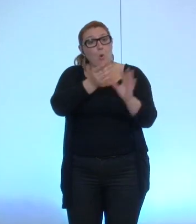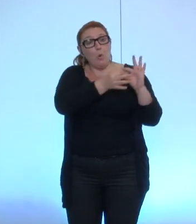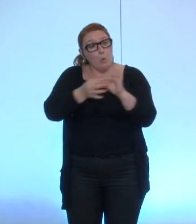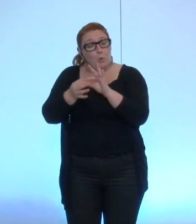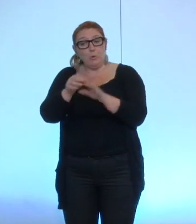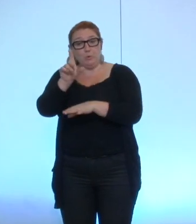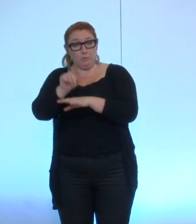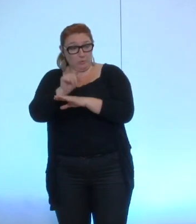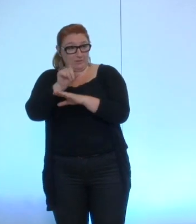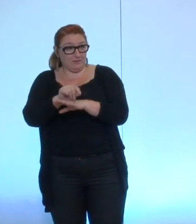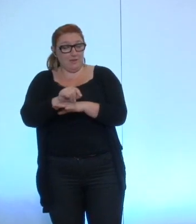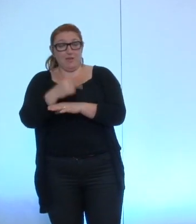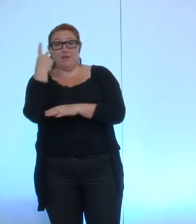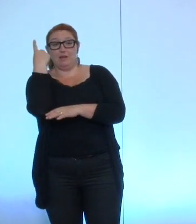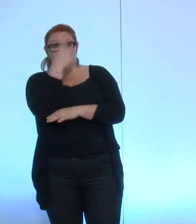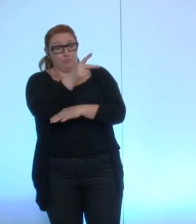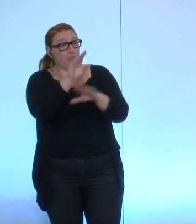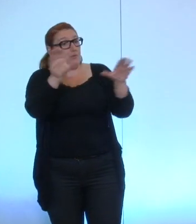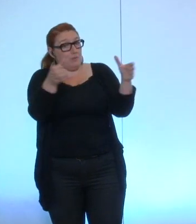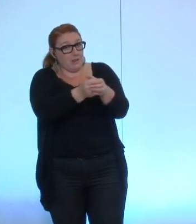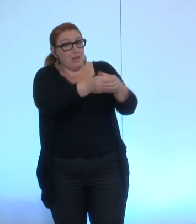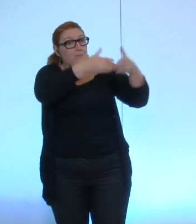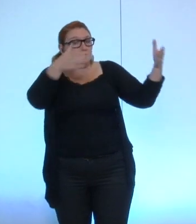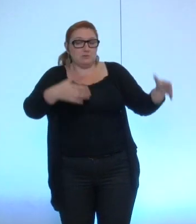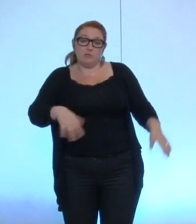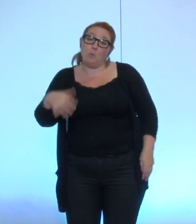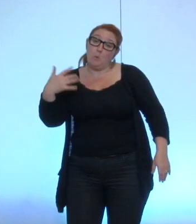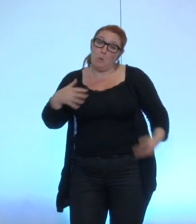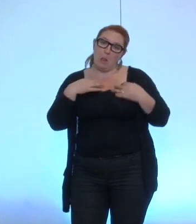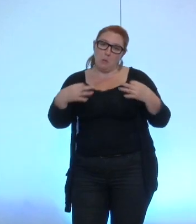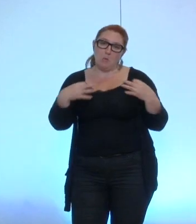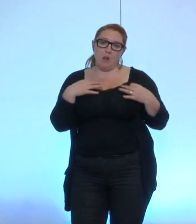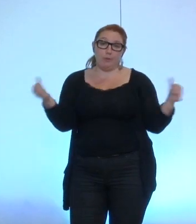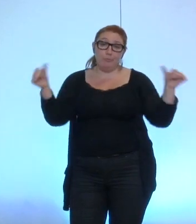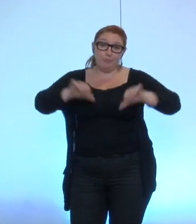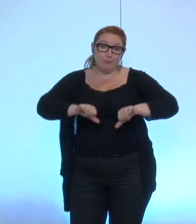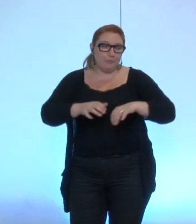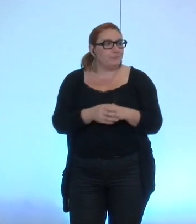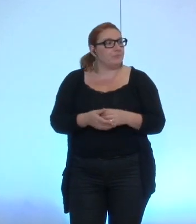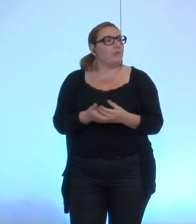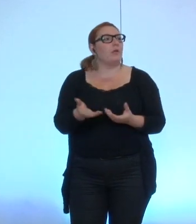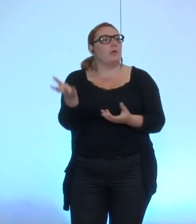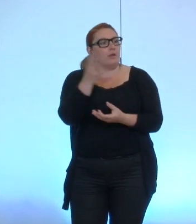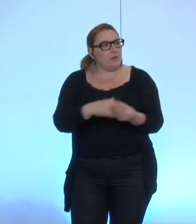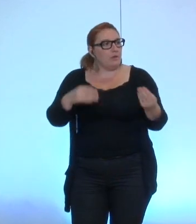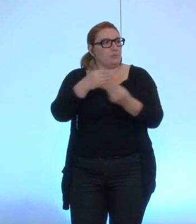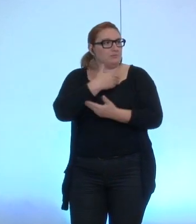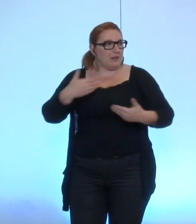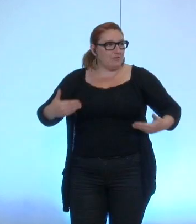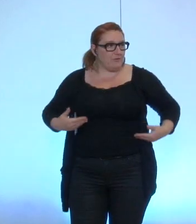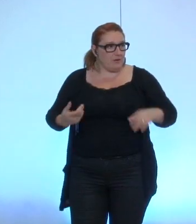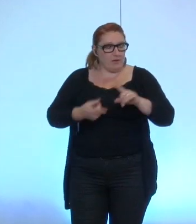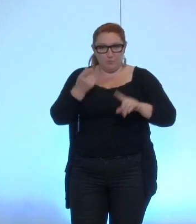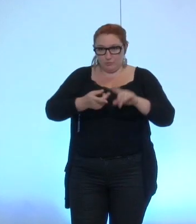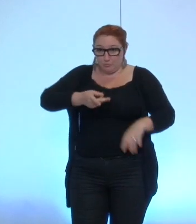la majorité deuxiaux donc bonjour la neutralité et enfin plus important puisqu